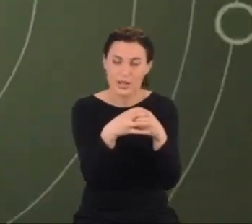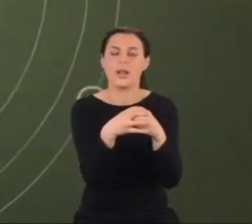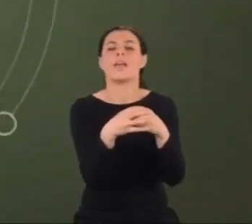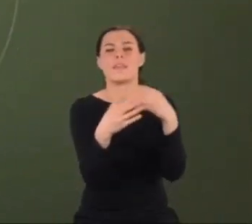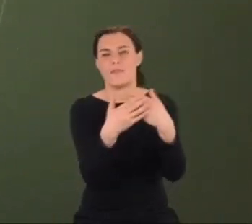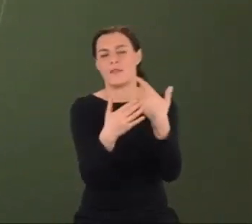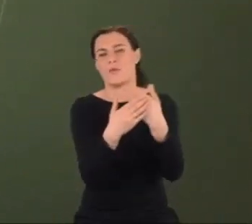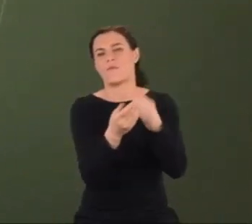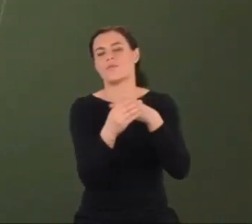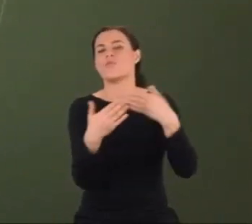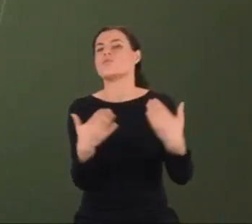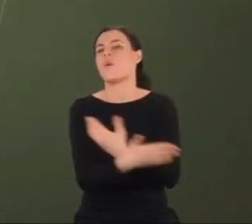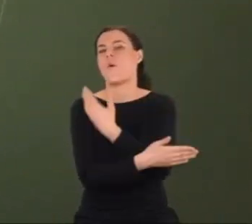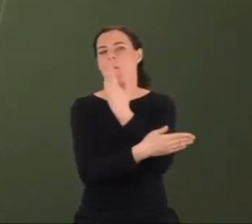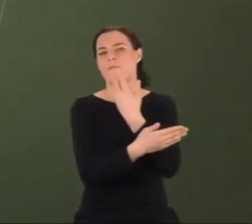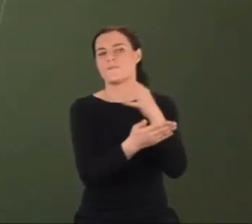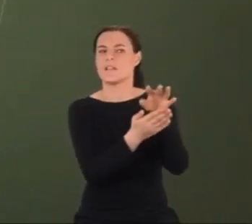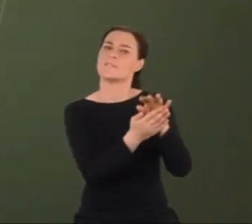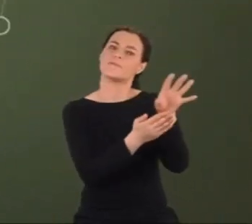model teoretyczny atomu.